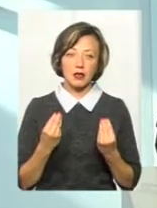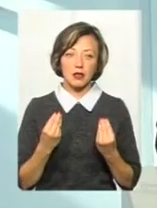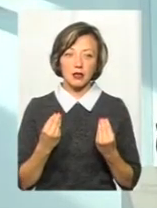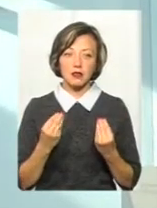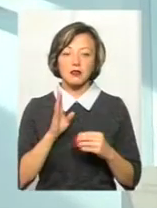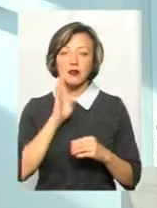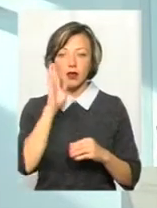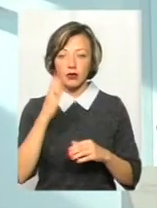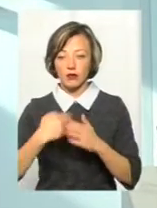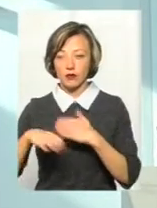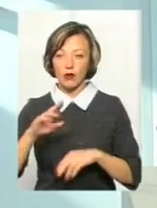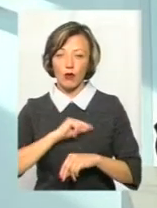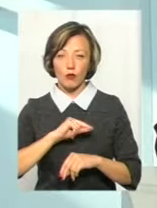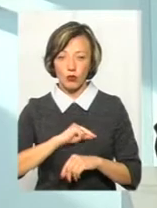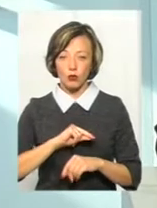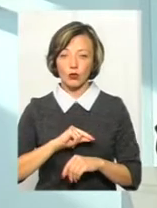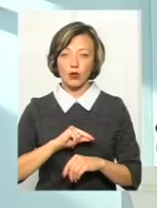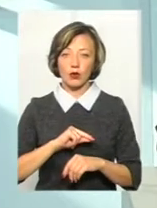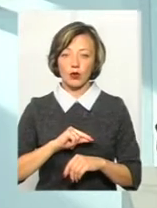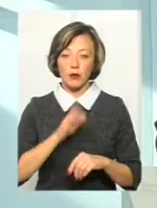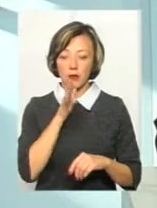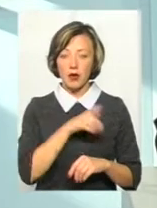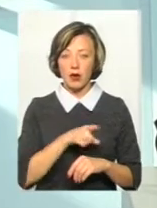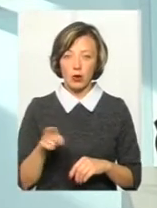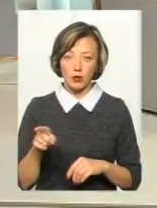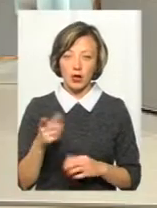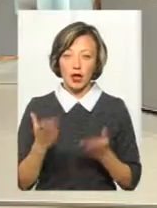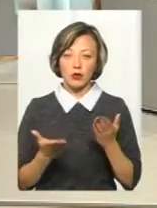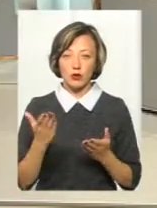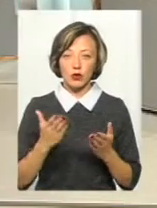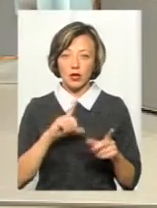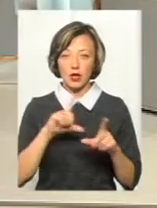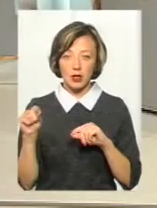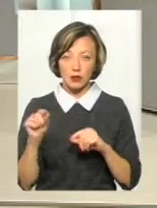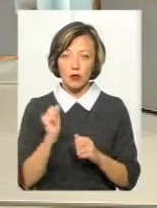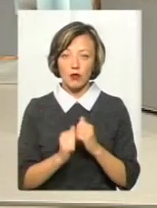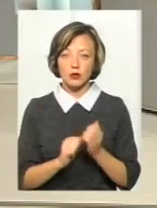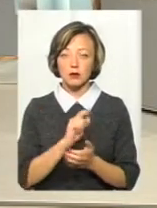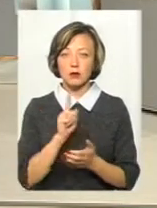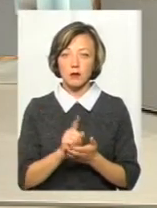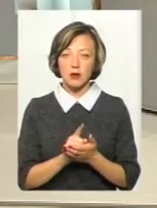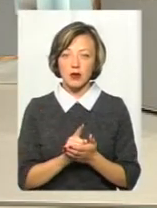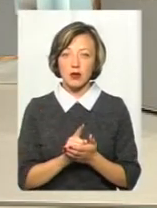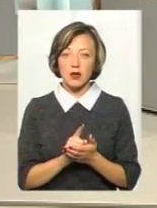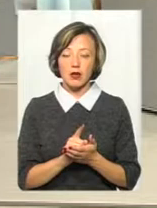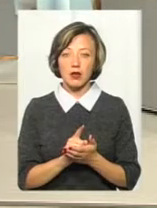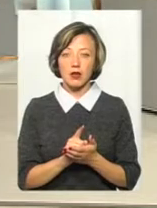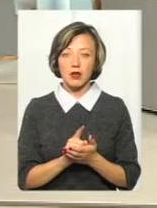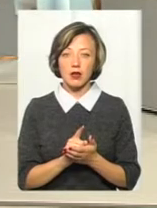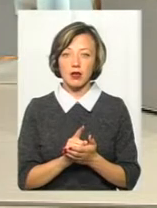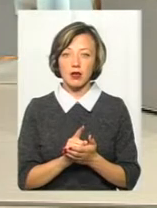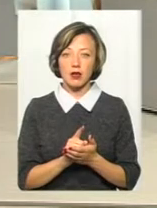зранку, коли виходять люди на роботу в такий період, якщо вже їдемо, кожен має сусідів, з якими спілкується,